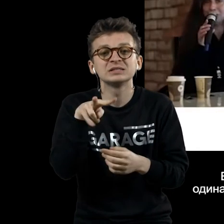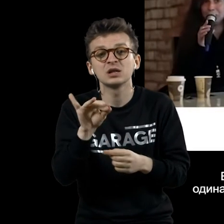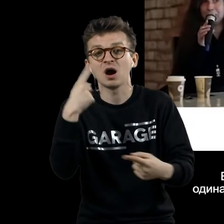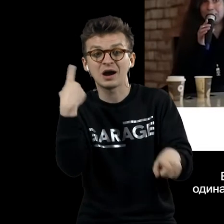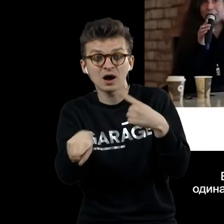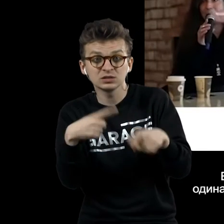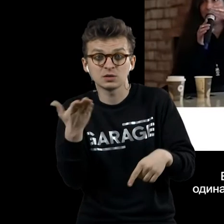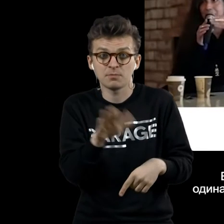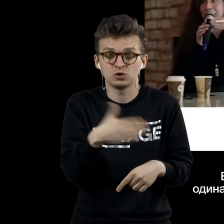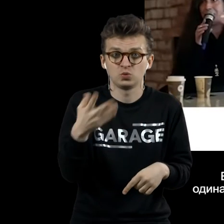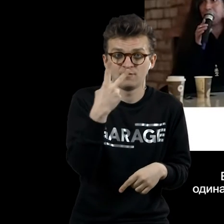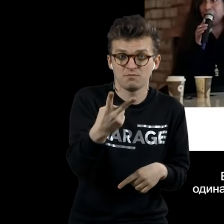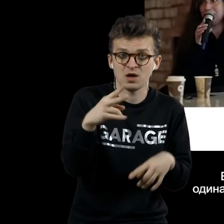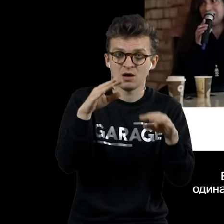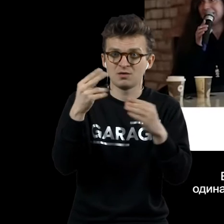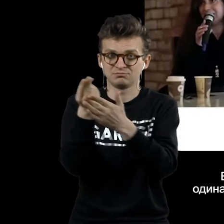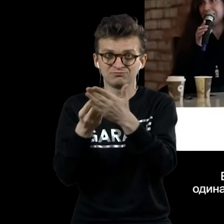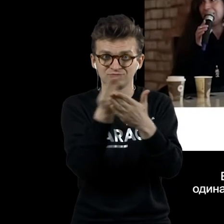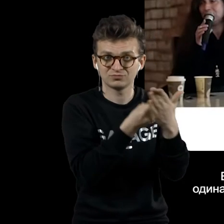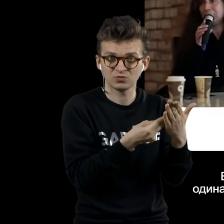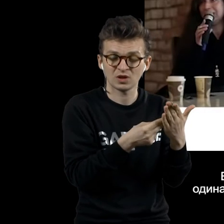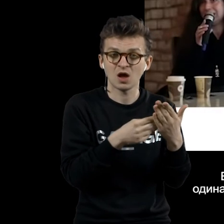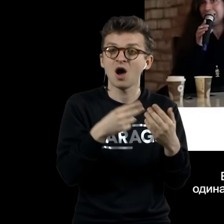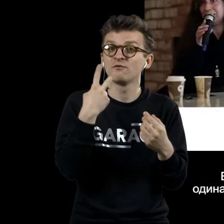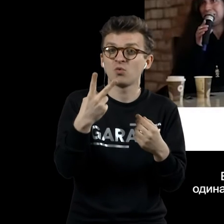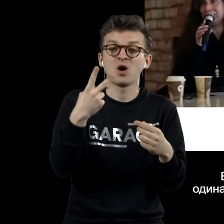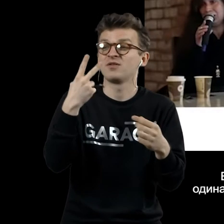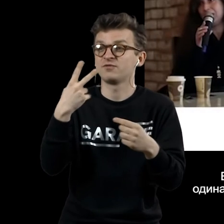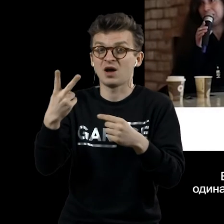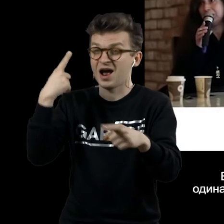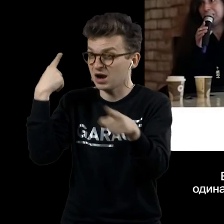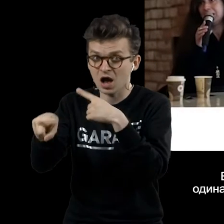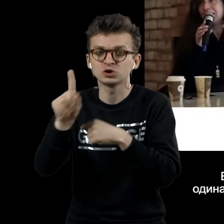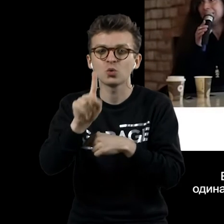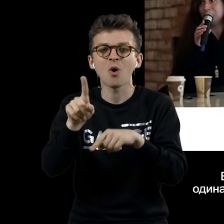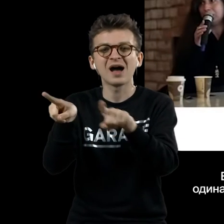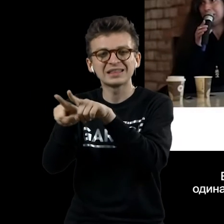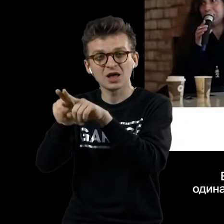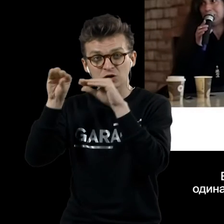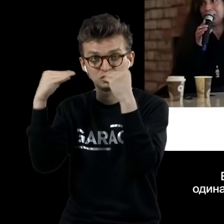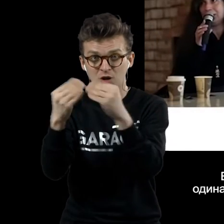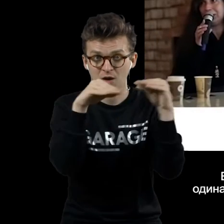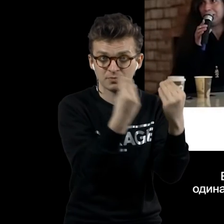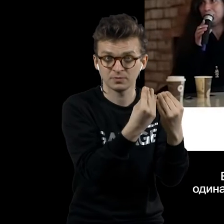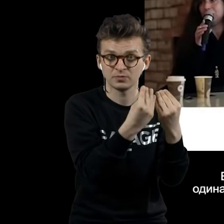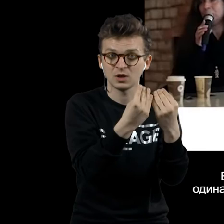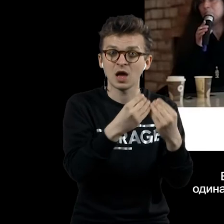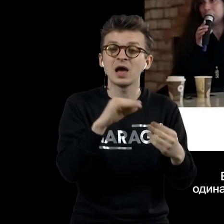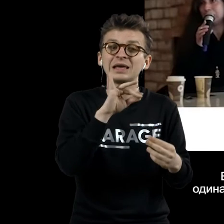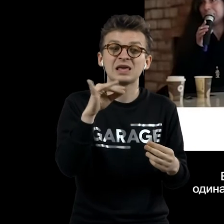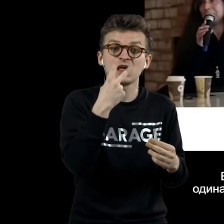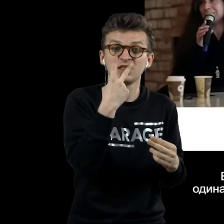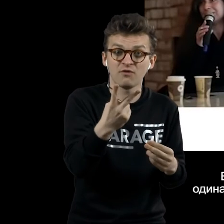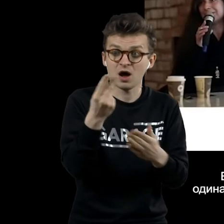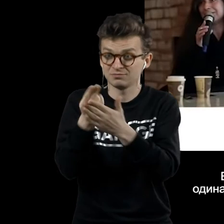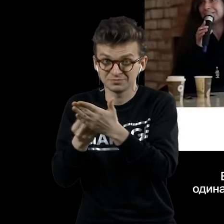между двумя изображениями двух разных, но одинаковых шляп и двумя изображениями одной и той